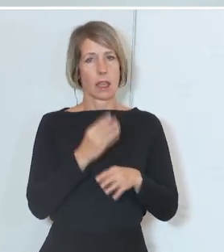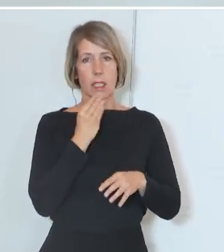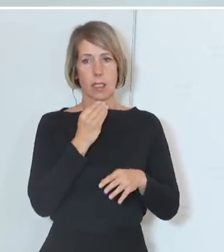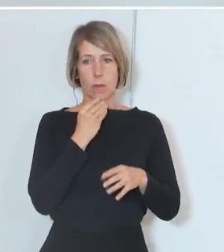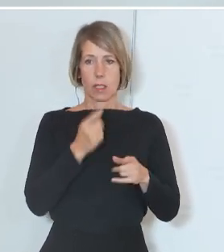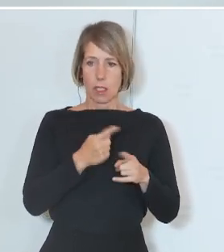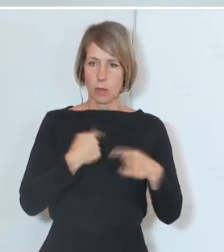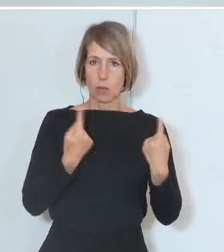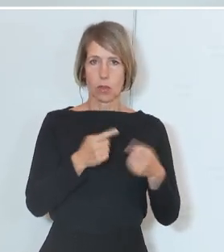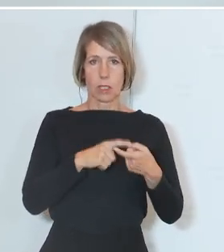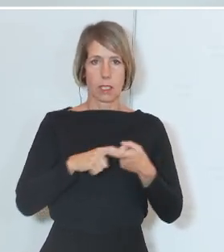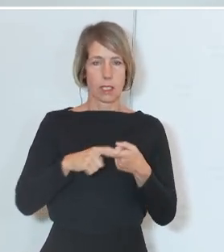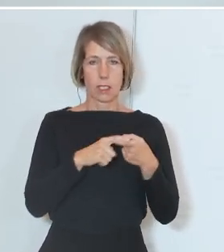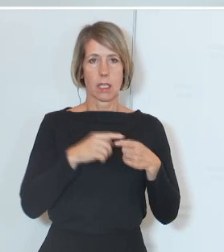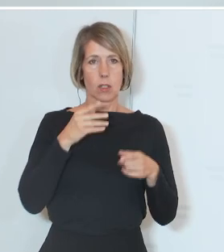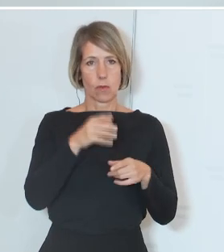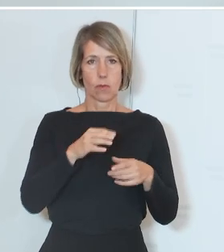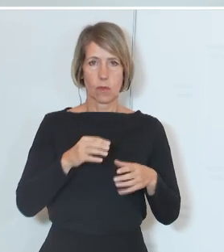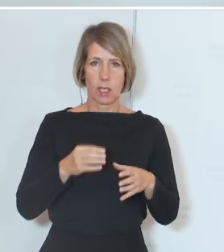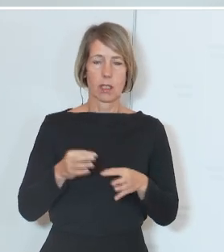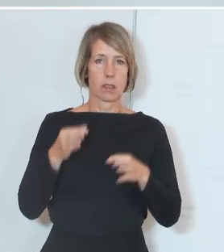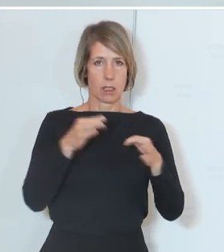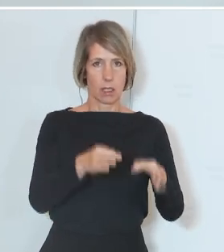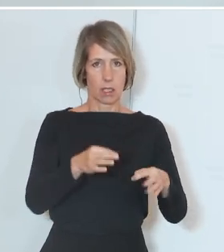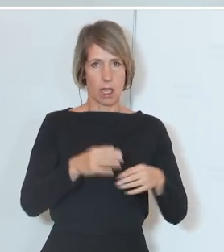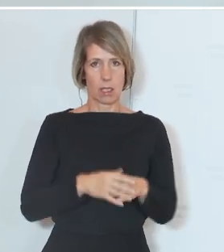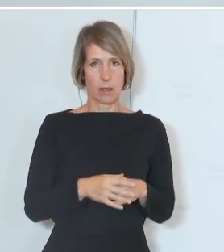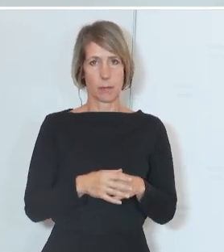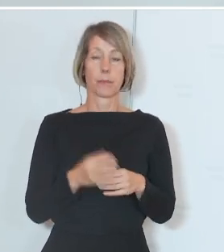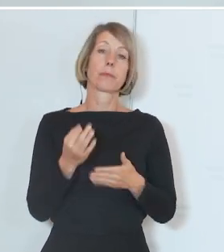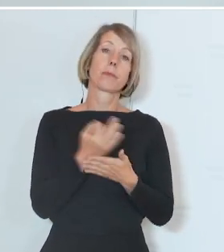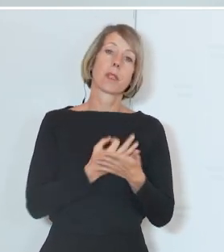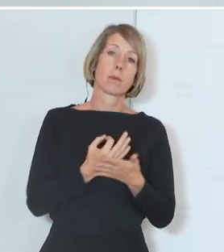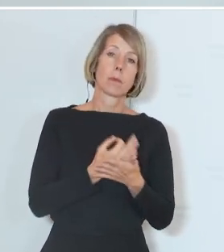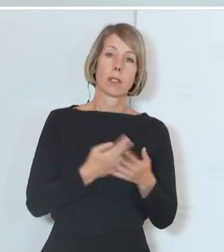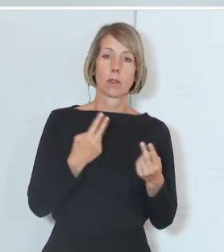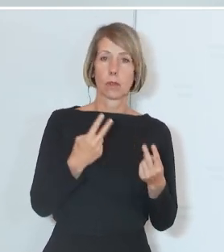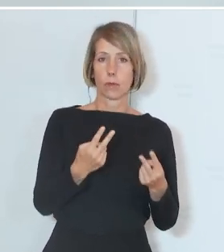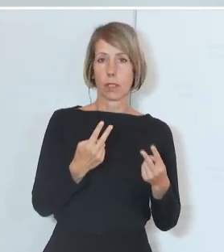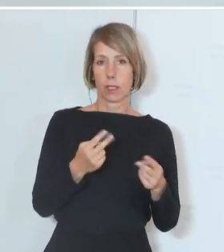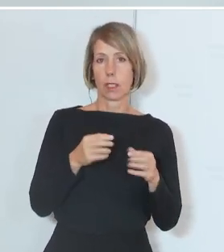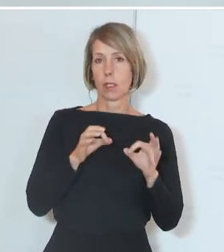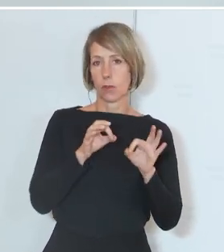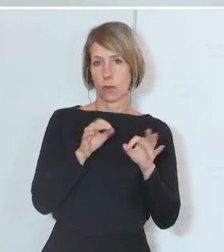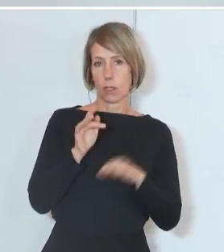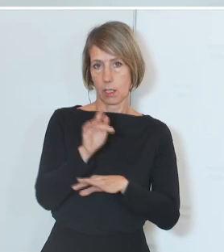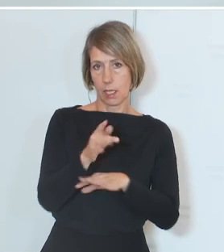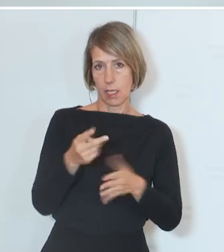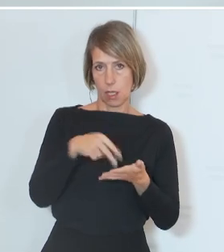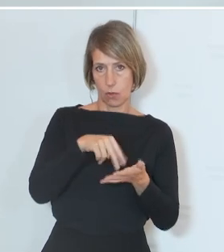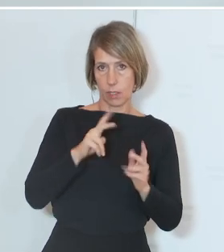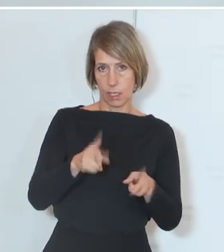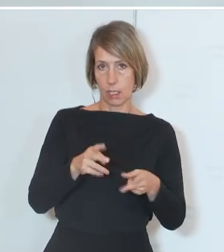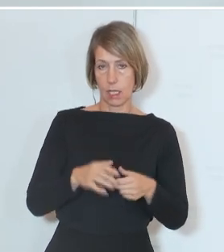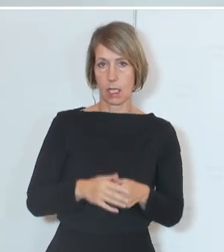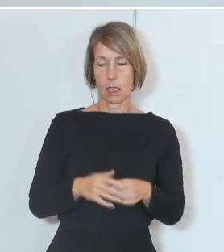unsere Gesellschaft getragen wird. Bildung ist einer der Schlüssel, um dem entgegenzutreten. Es ist